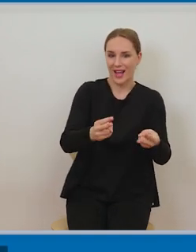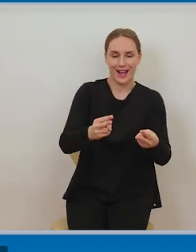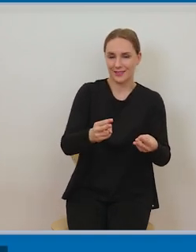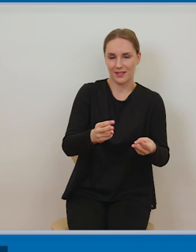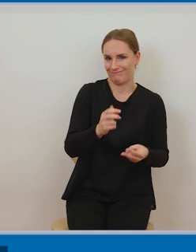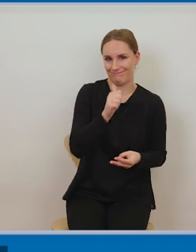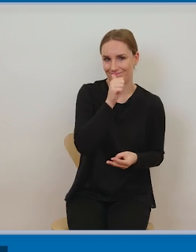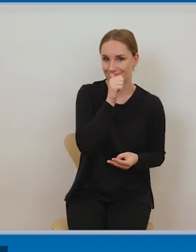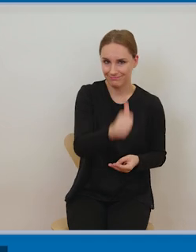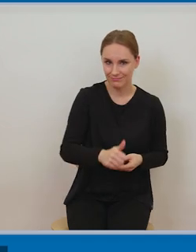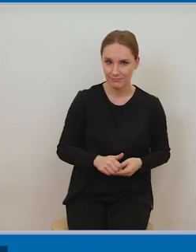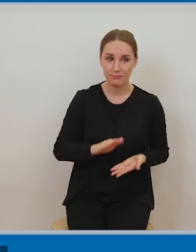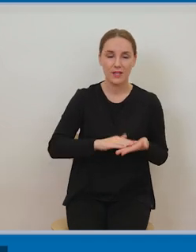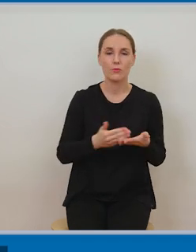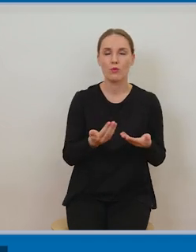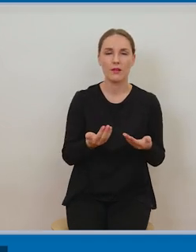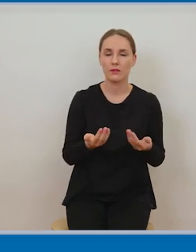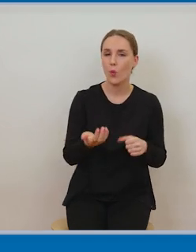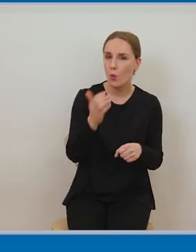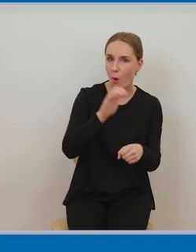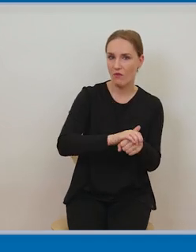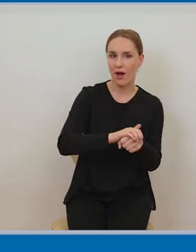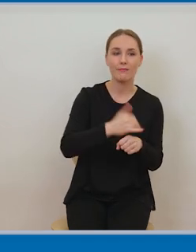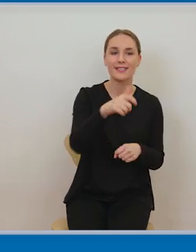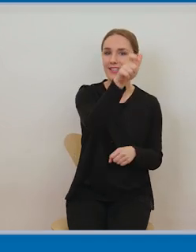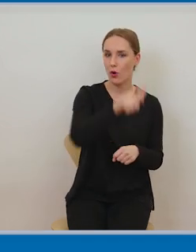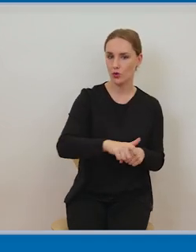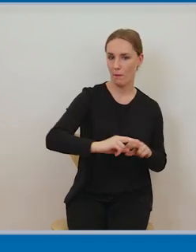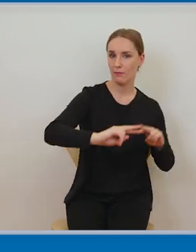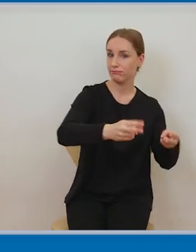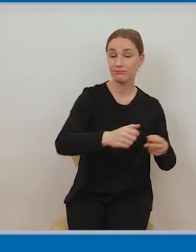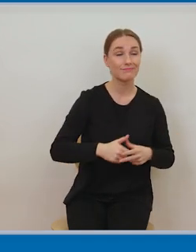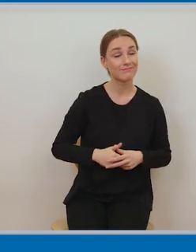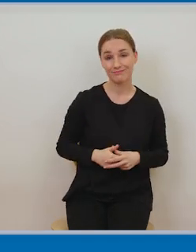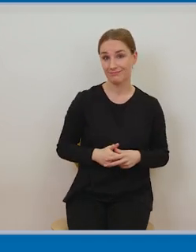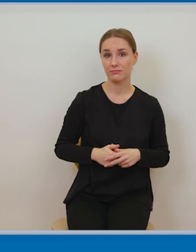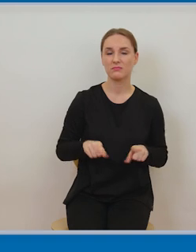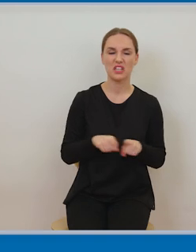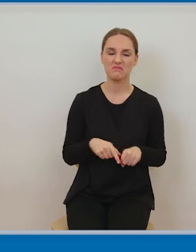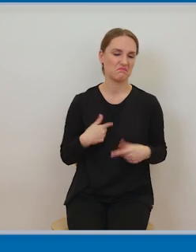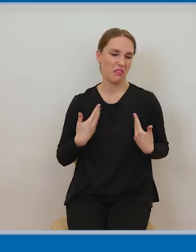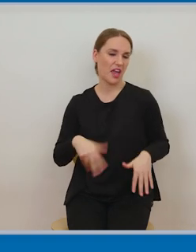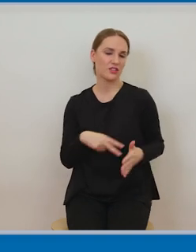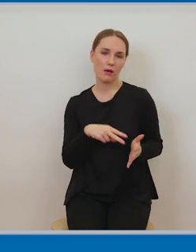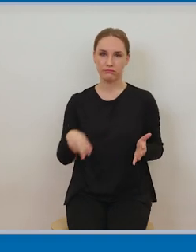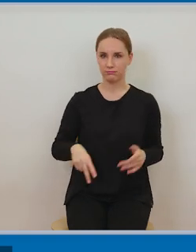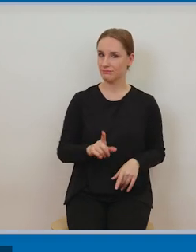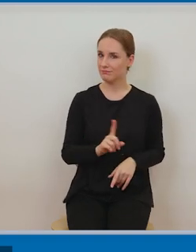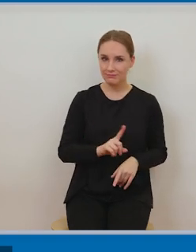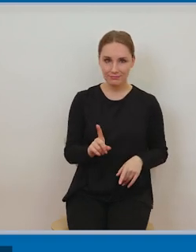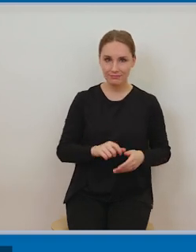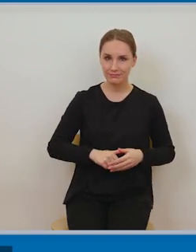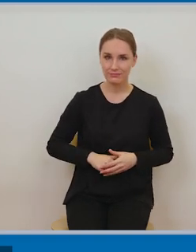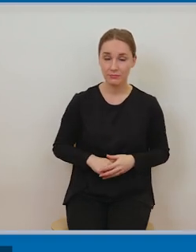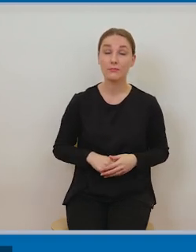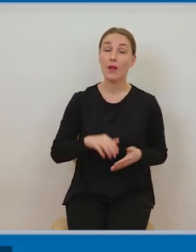być ani przeniesione umownie na inną osobę, ani nie można się ich zrzec. Taką formułą, która jest dopuszczalna jest